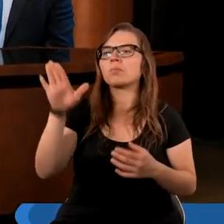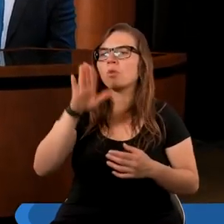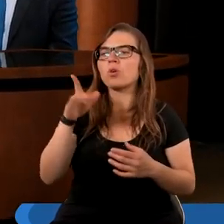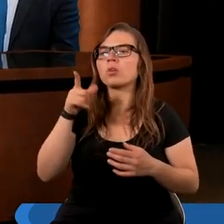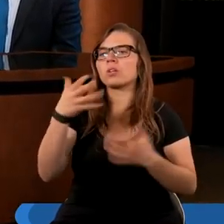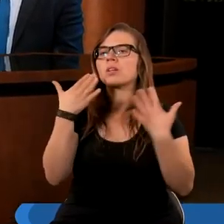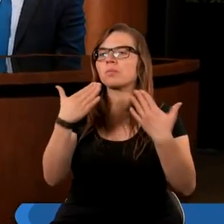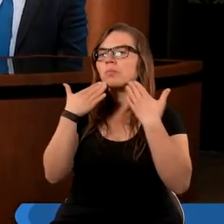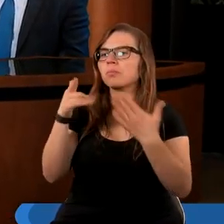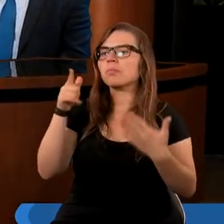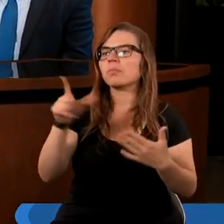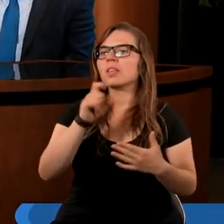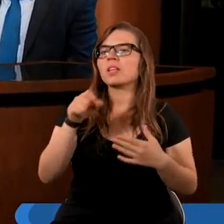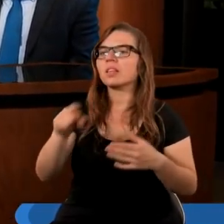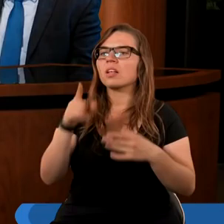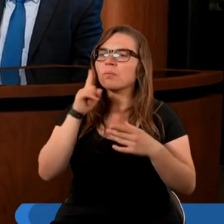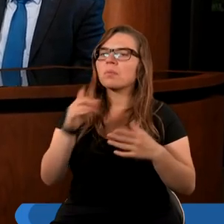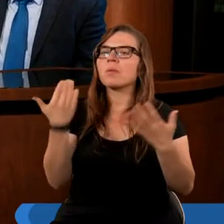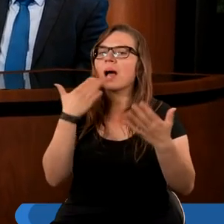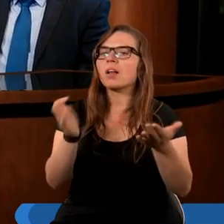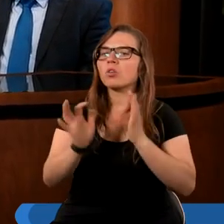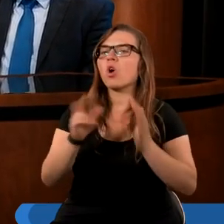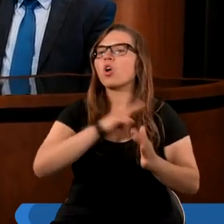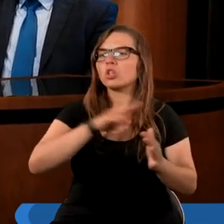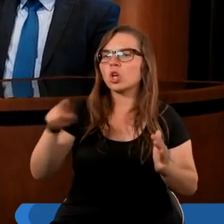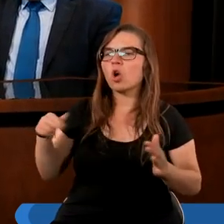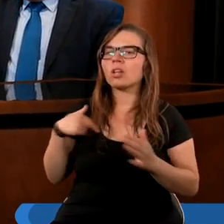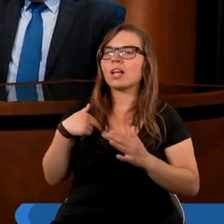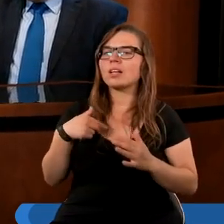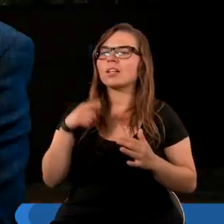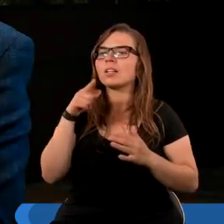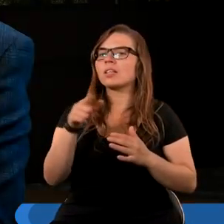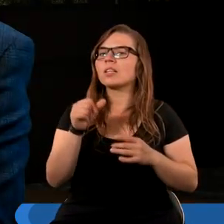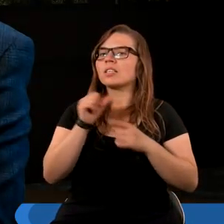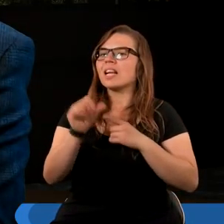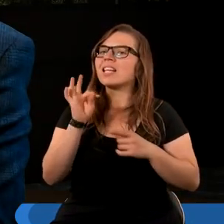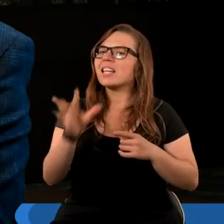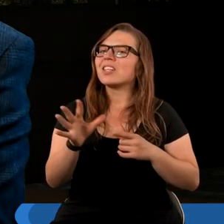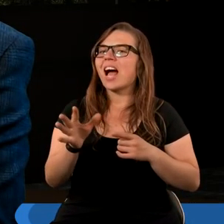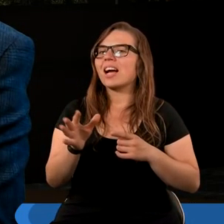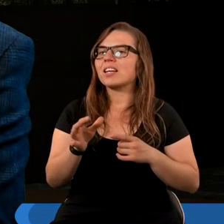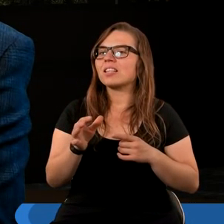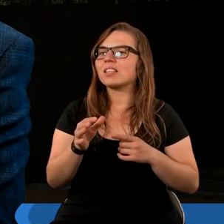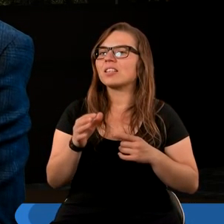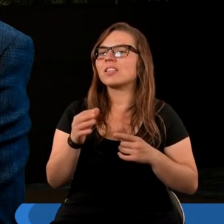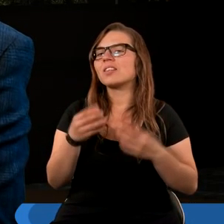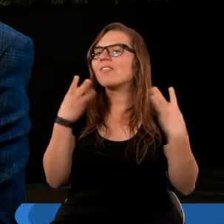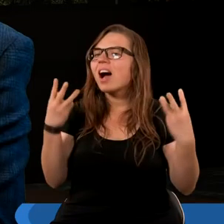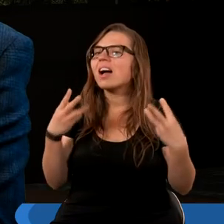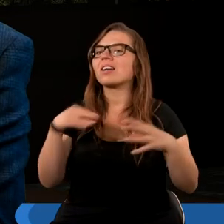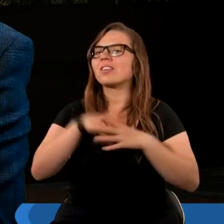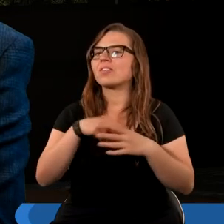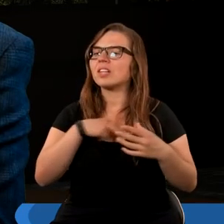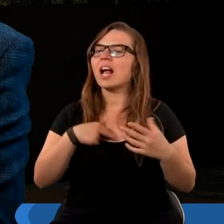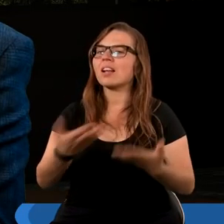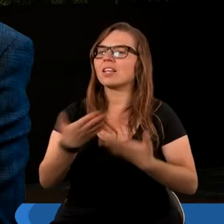Panie i Boże, chcę Ci podziękować za to, że tak bardzo troszczysz się o nas, że traktujesz nas tak poważnie,